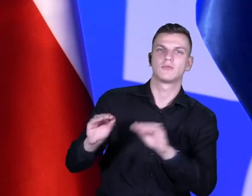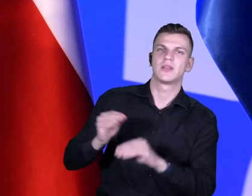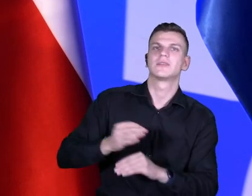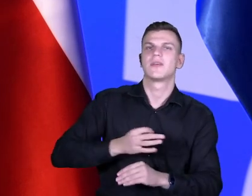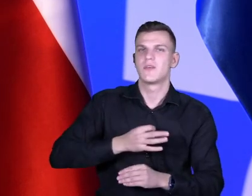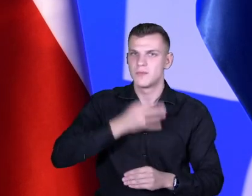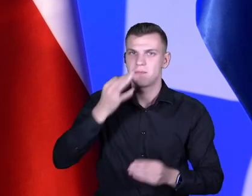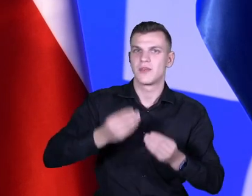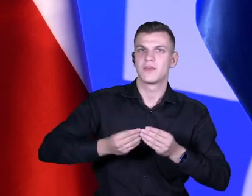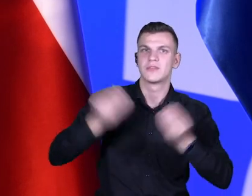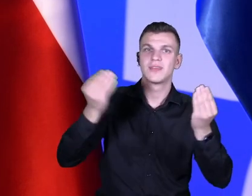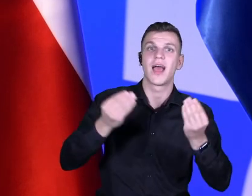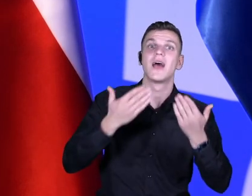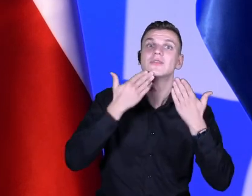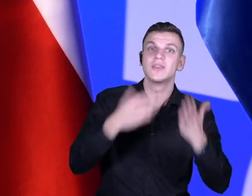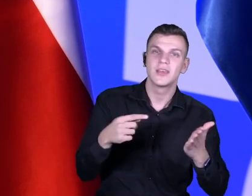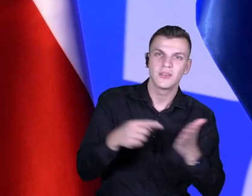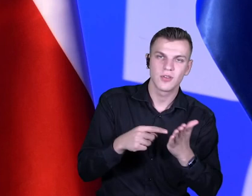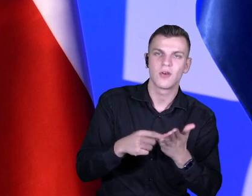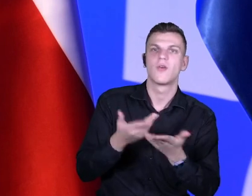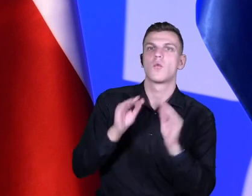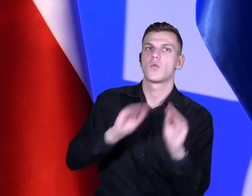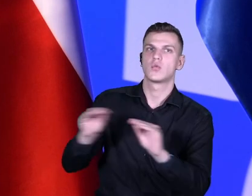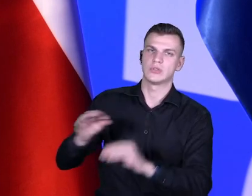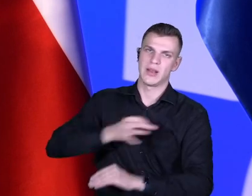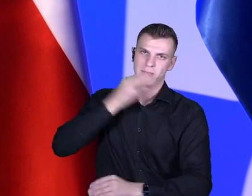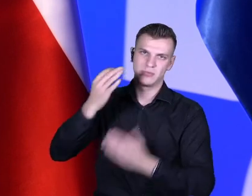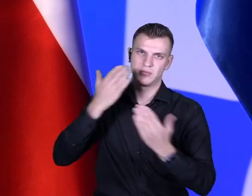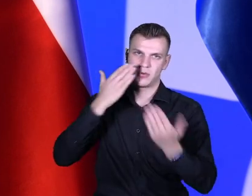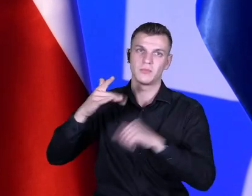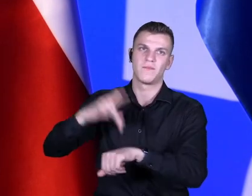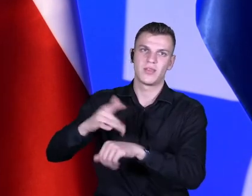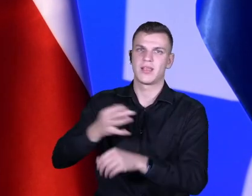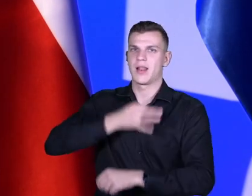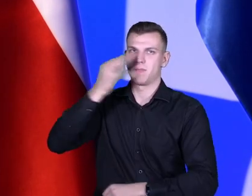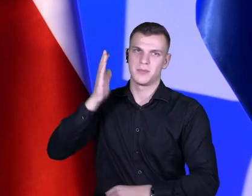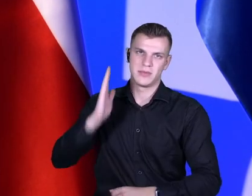żeby wpłynąć na doświadczenie kształceniowe i wyniki uczniów.